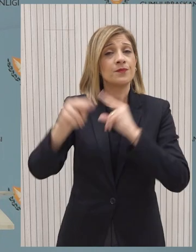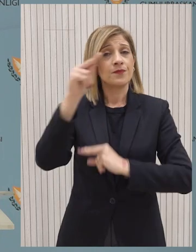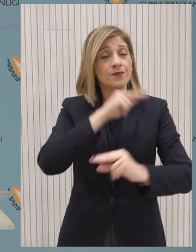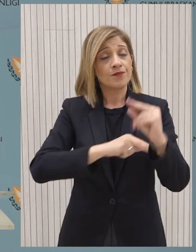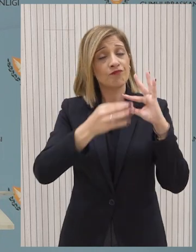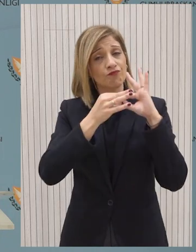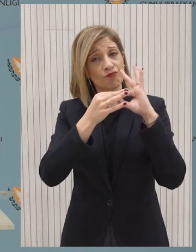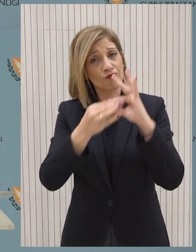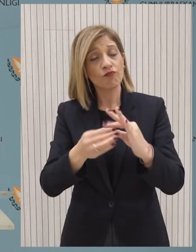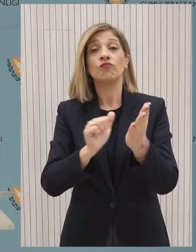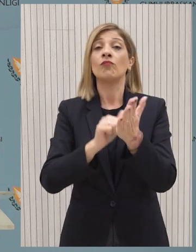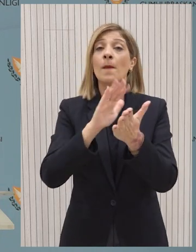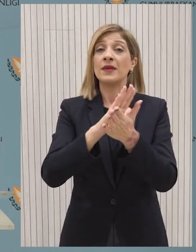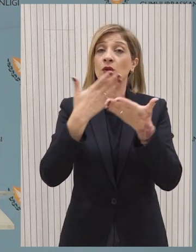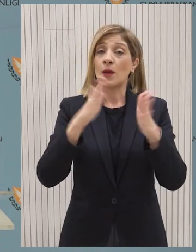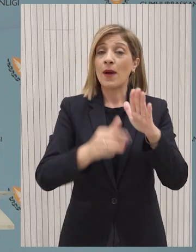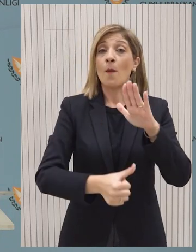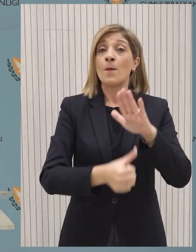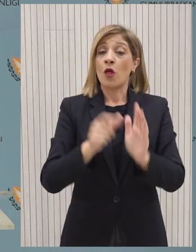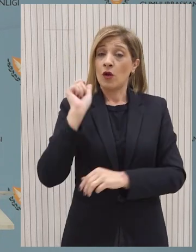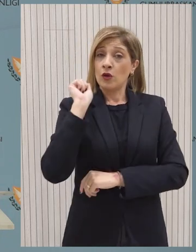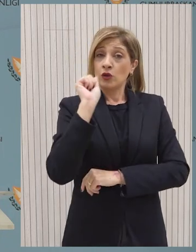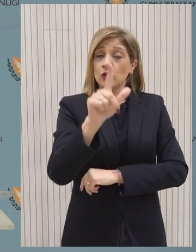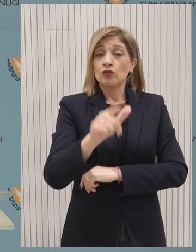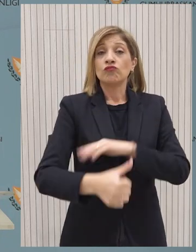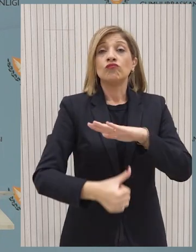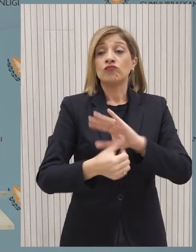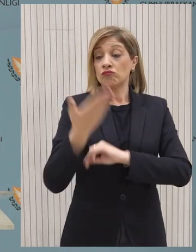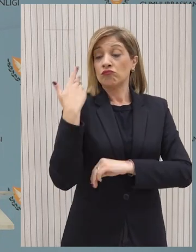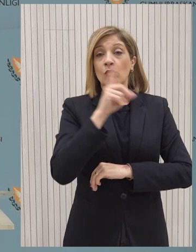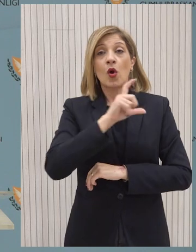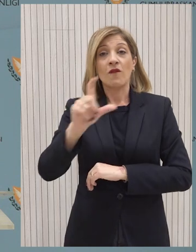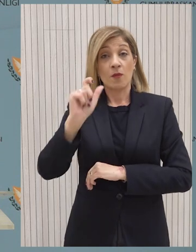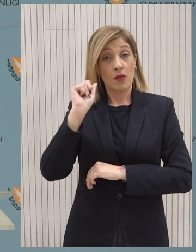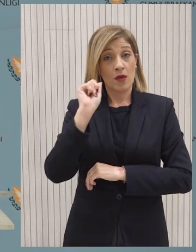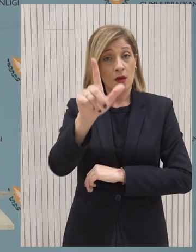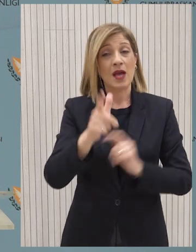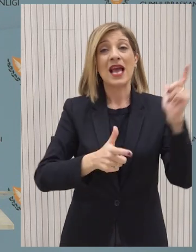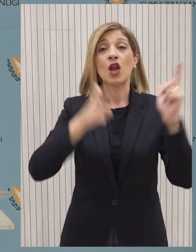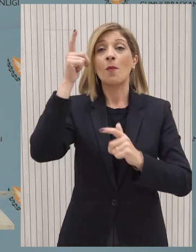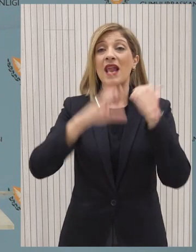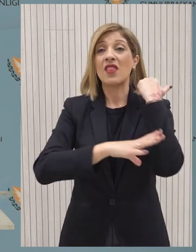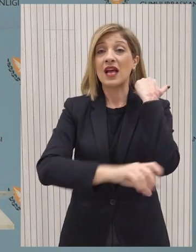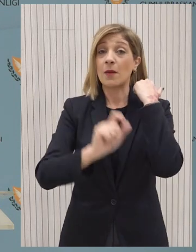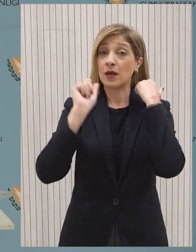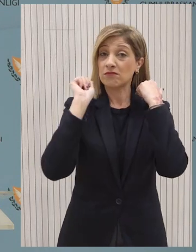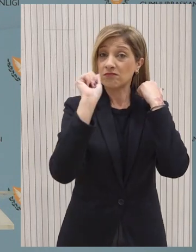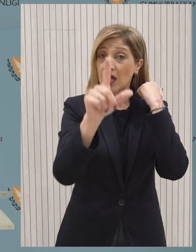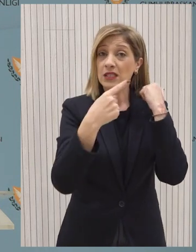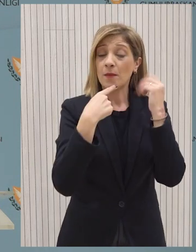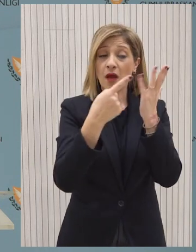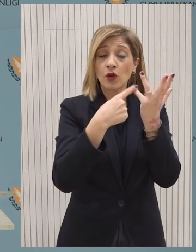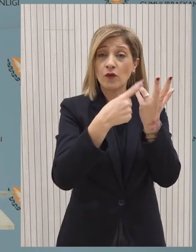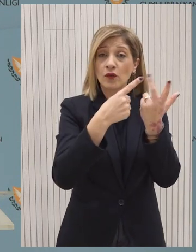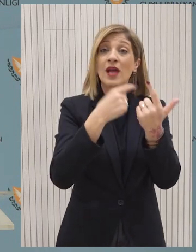σχετικής επιστολής που ο Πρόεδρος της Δημοκρατίας απέστειλε την προηγούμενη εβδομάδα στον Γενικό Γραμματέα των ΗΕ, όπως επίσης και στην